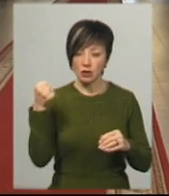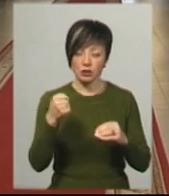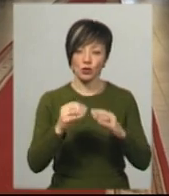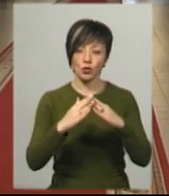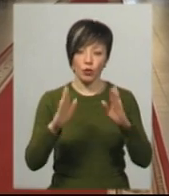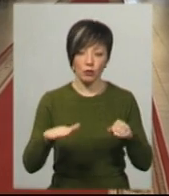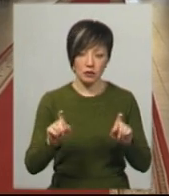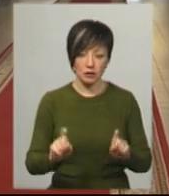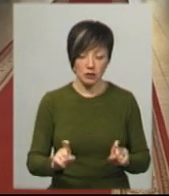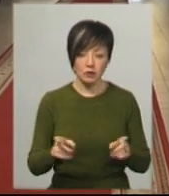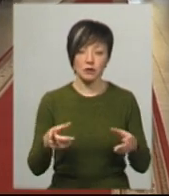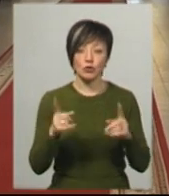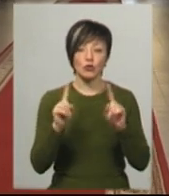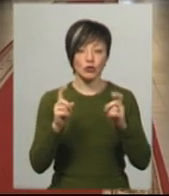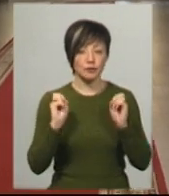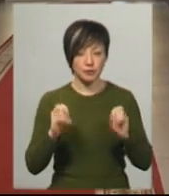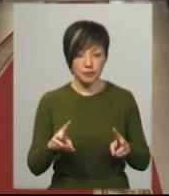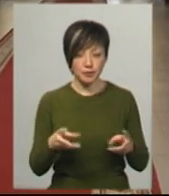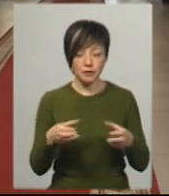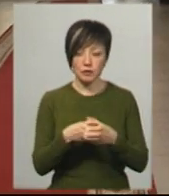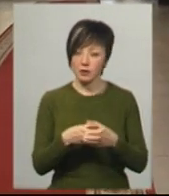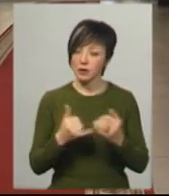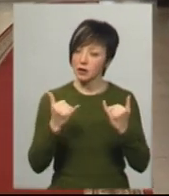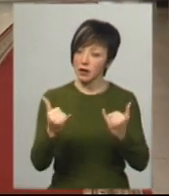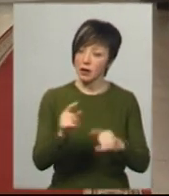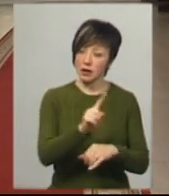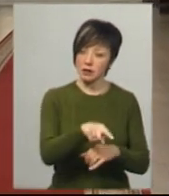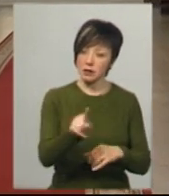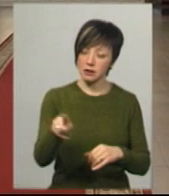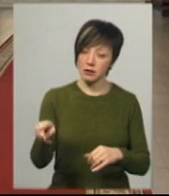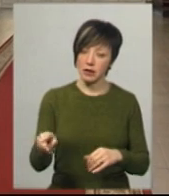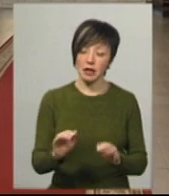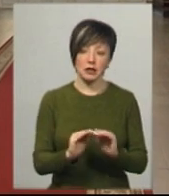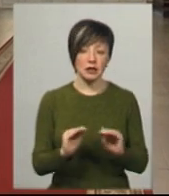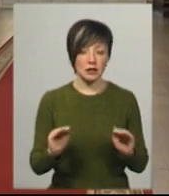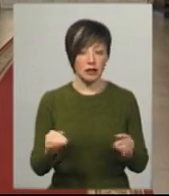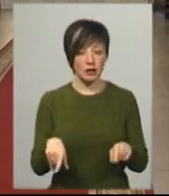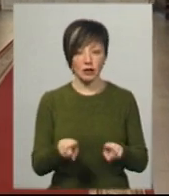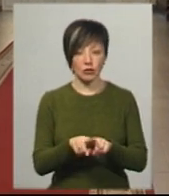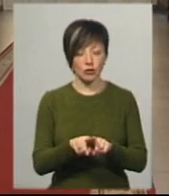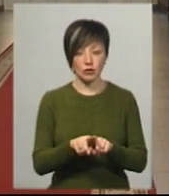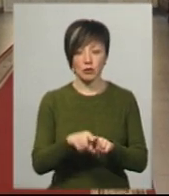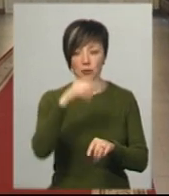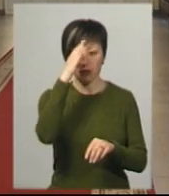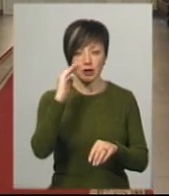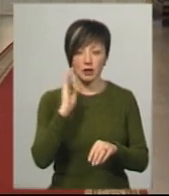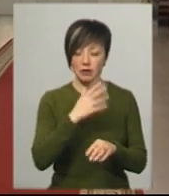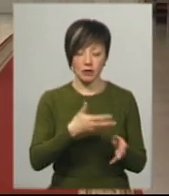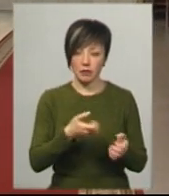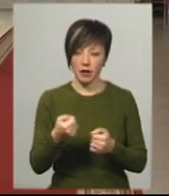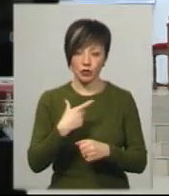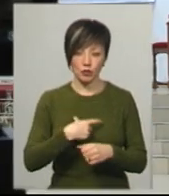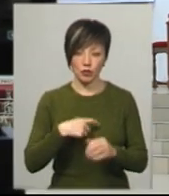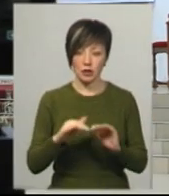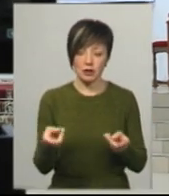Вони є в зоні ризику, тому це є небезпечно для них самих. Дітей так само закликаємо батьків, щоб не брали дітей, щоб